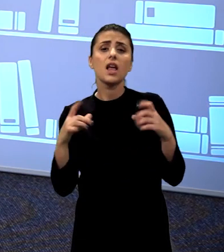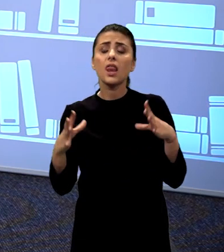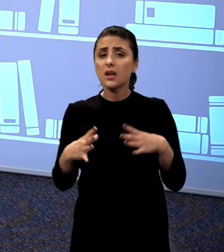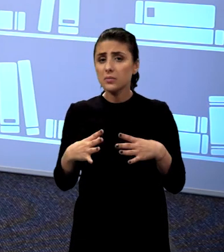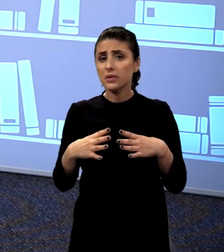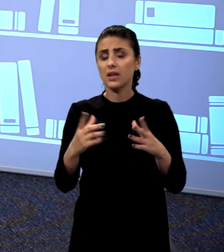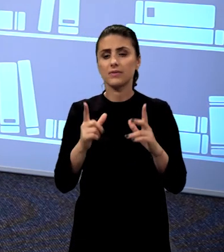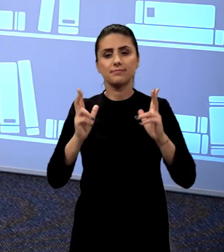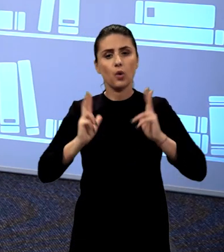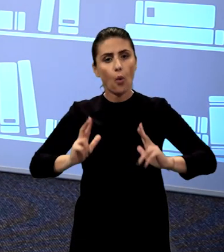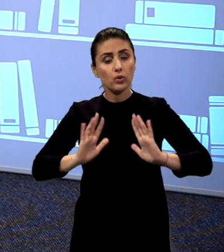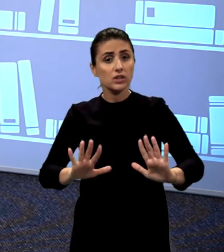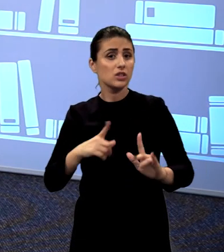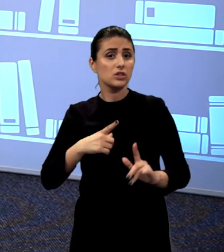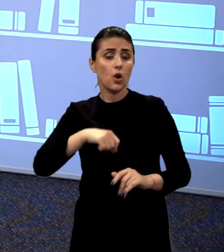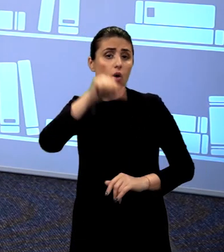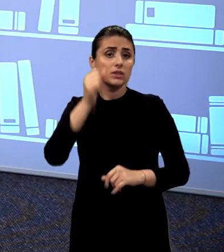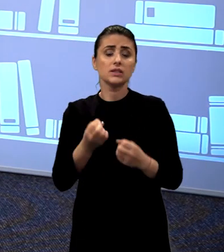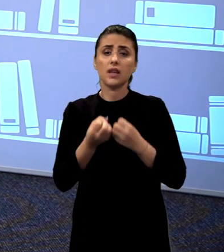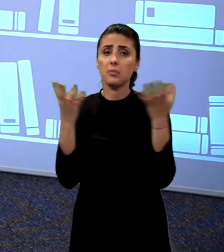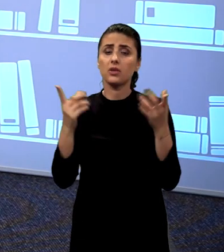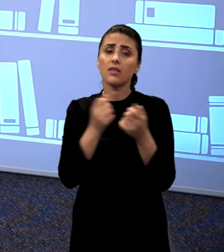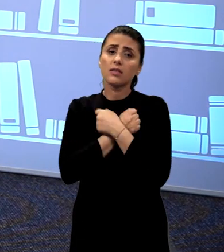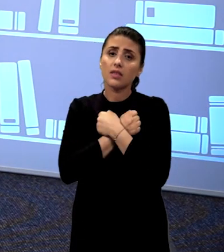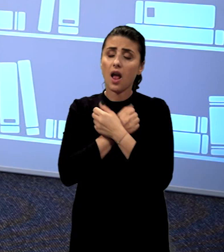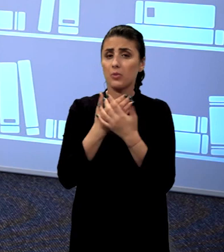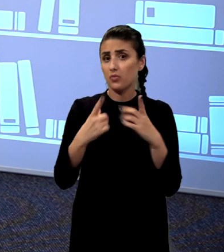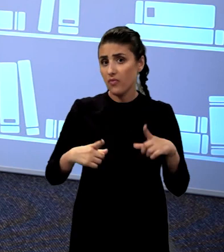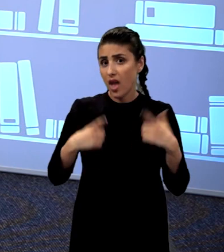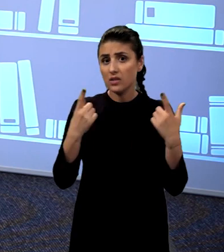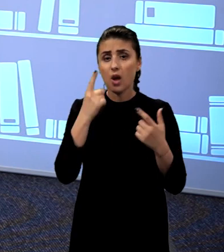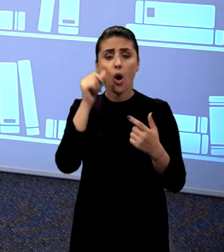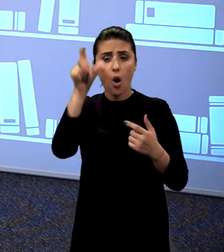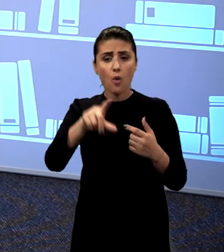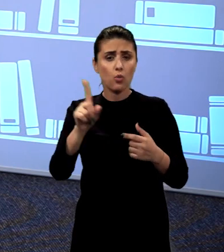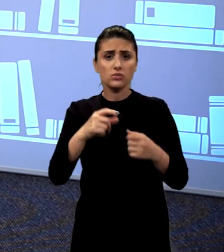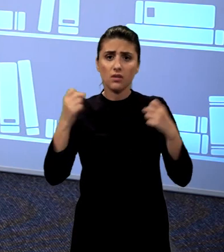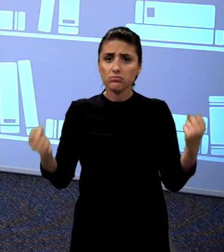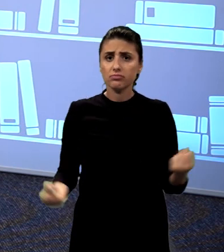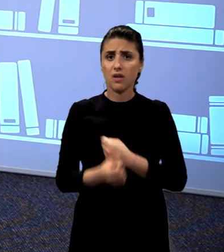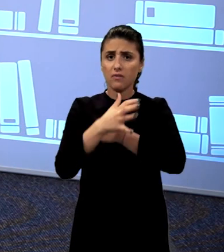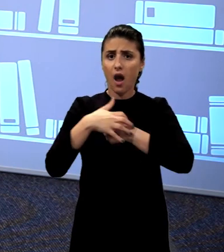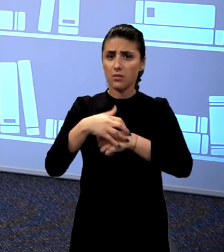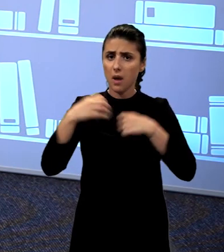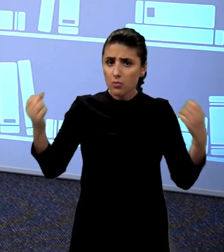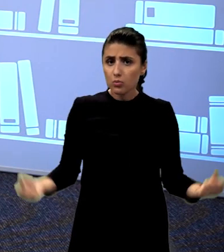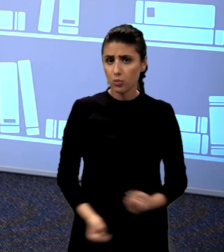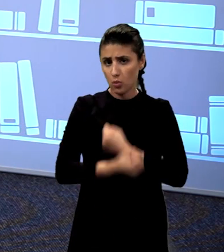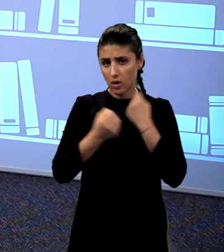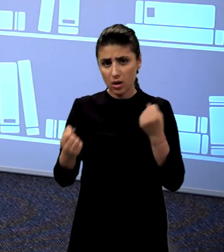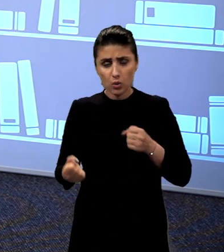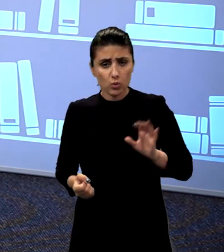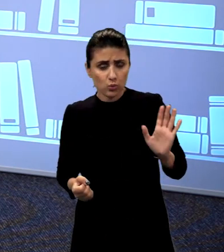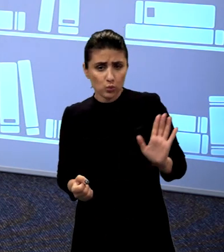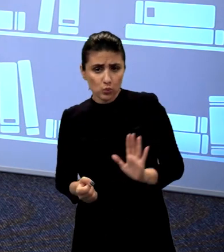este o zi sărbătorită de dragul vieții. Omul nu este un animal de povară, continua Heschel, iar sabatul nu are